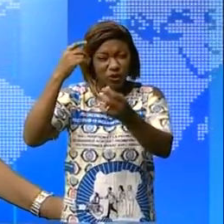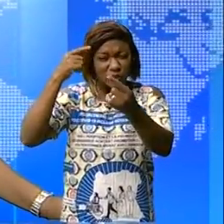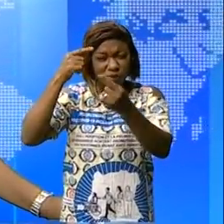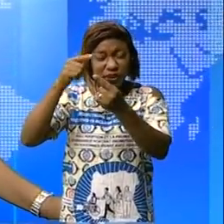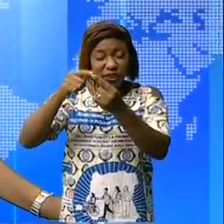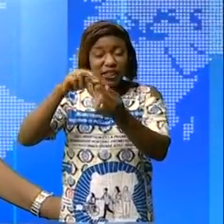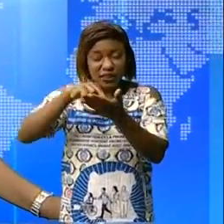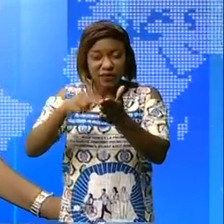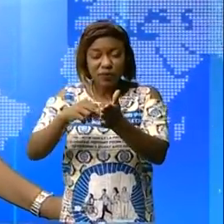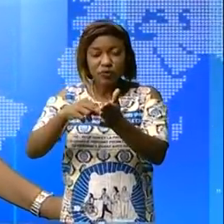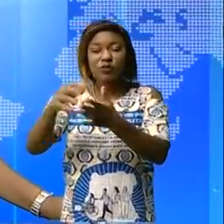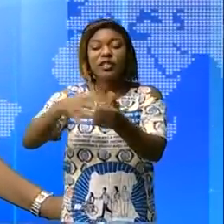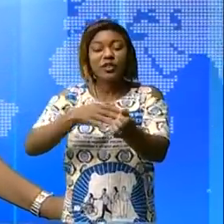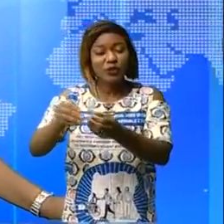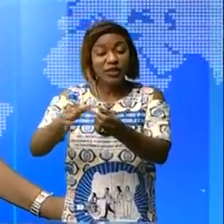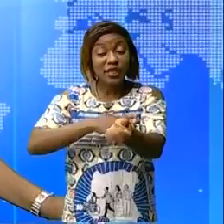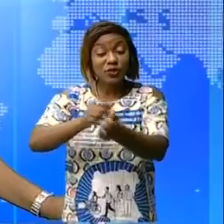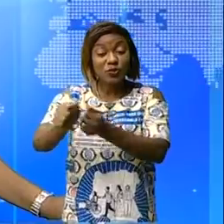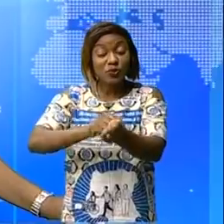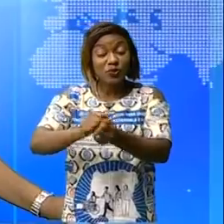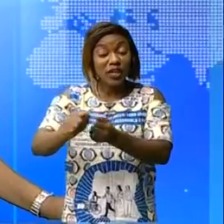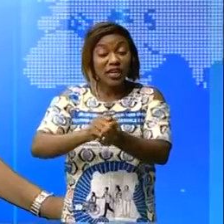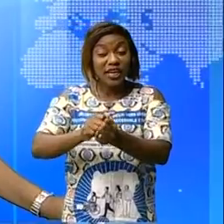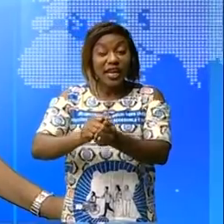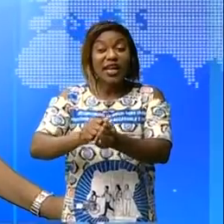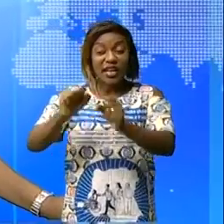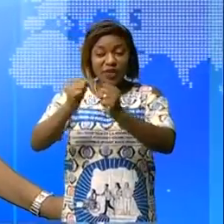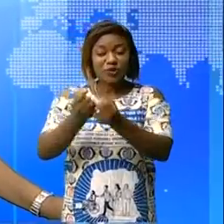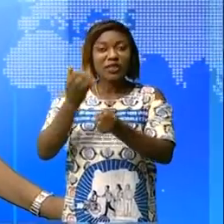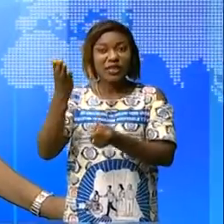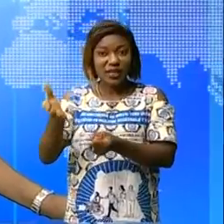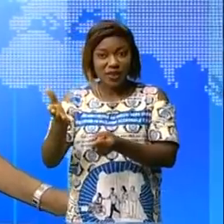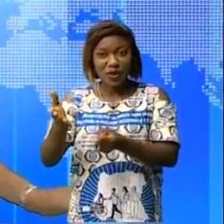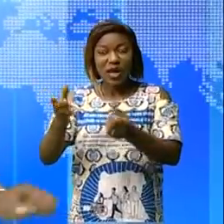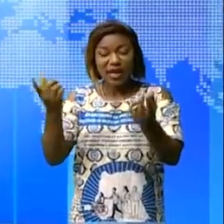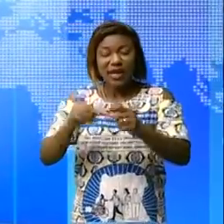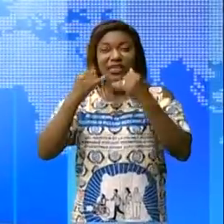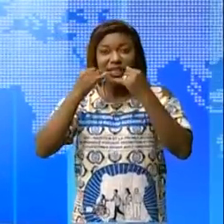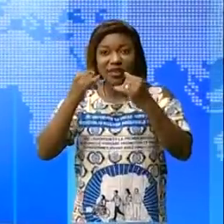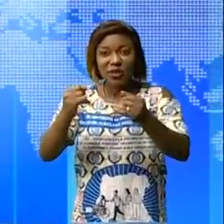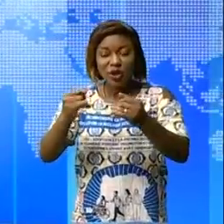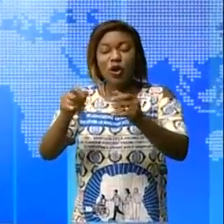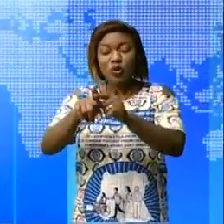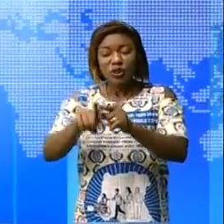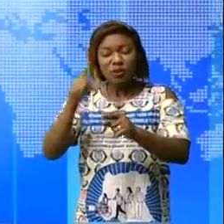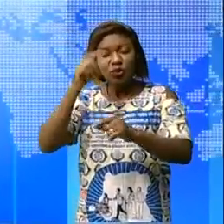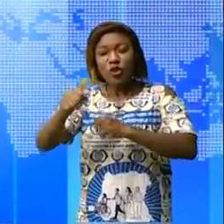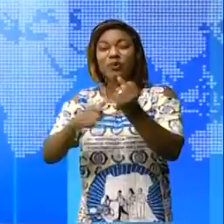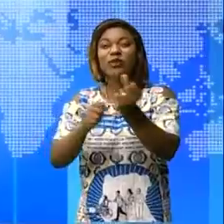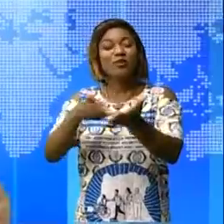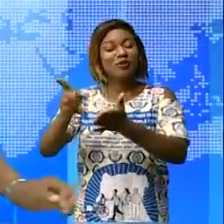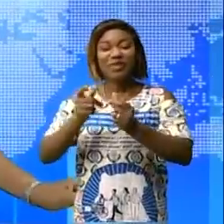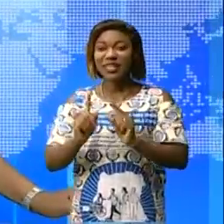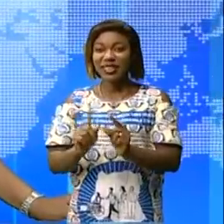nous déstabiliser à l'aube du lancement du module télé-déclaration et télé-payement qui a obtenu le